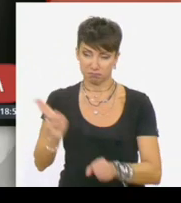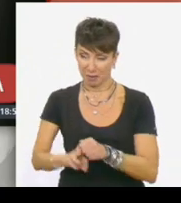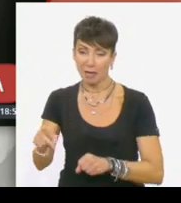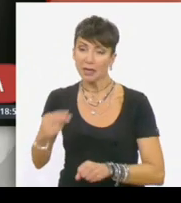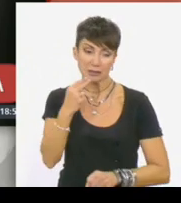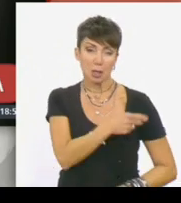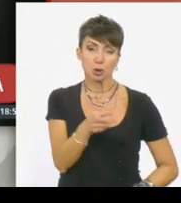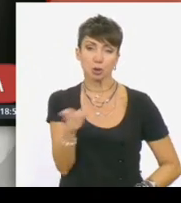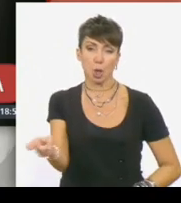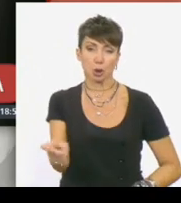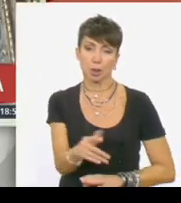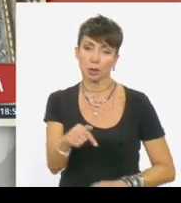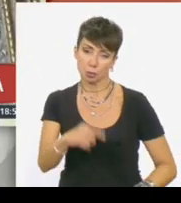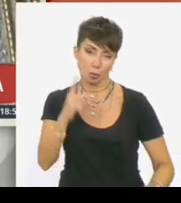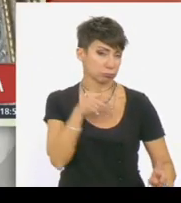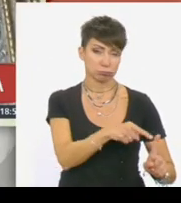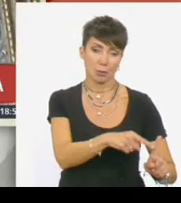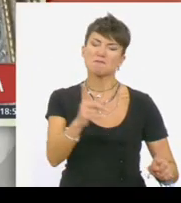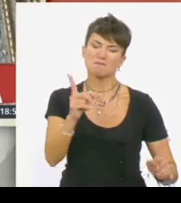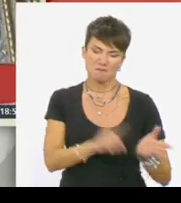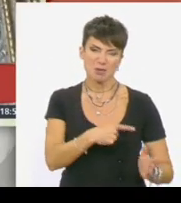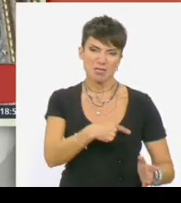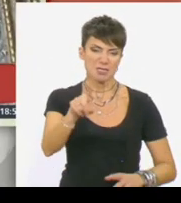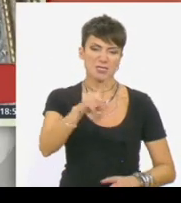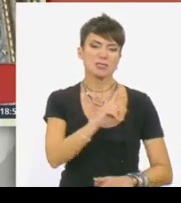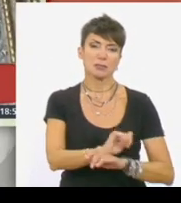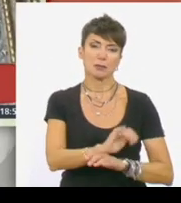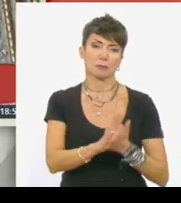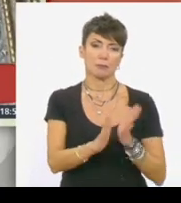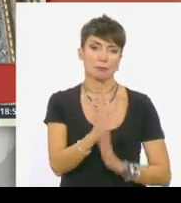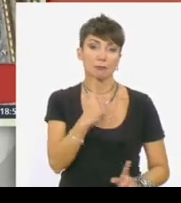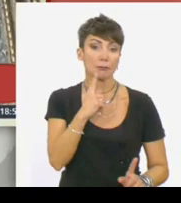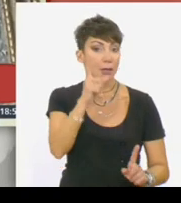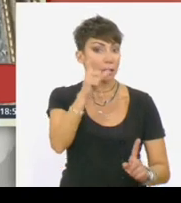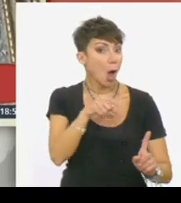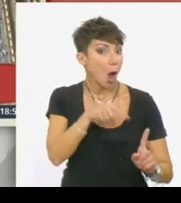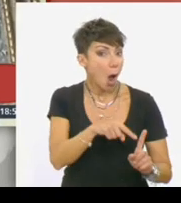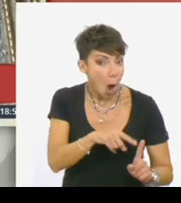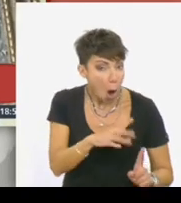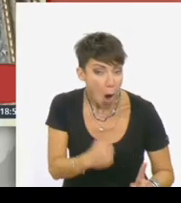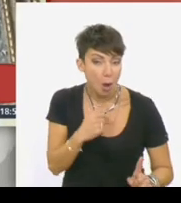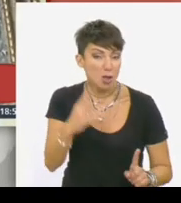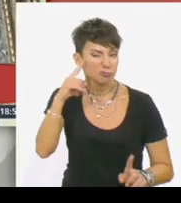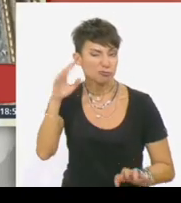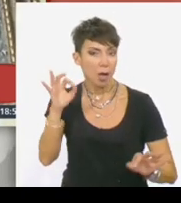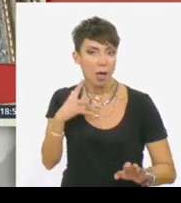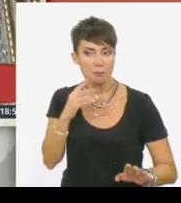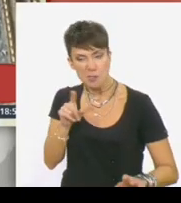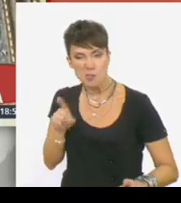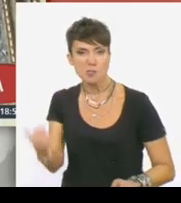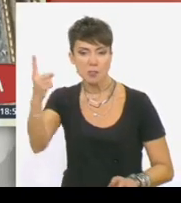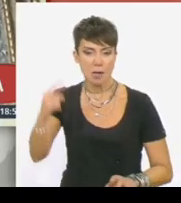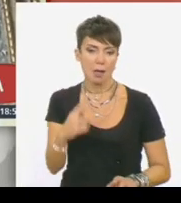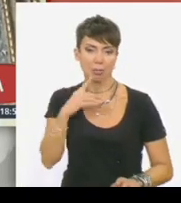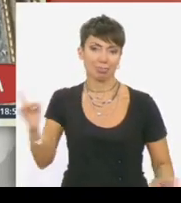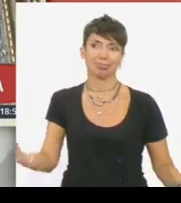φοιτήτριας να ζητούν την τιμωρία του. Το κατηγορητήριο θα πρέπει να μετατραπεί σε ανθρωποκτονία από πρόθεση. Πλέον δεν μιλάμε ότι ο άνθρωπος αυτός